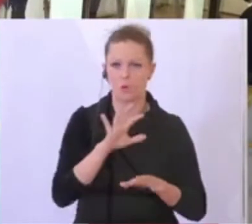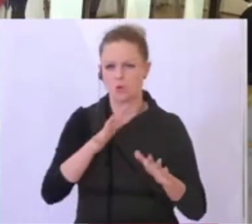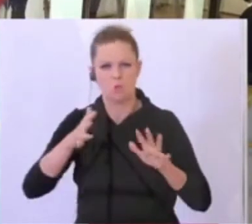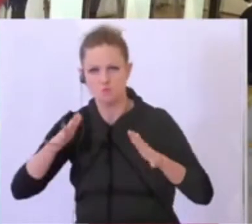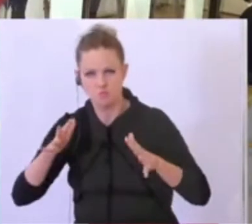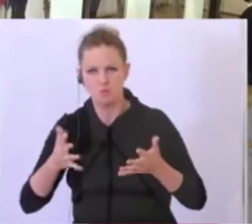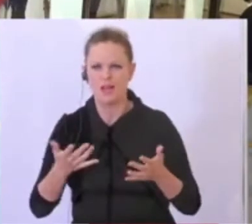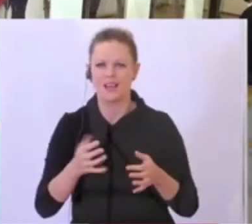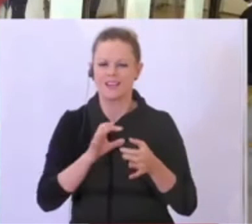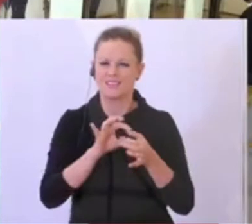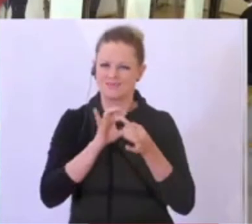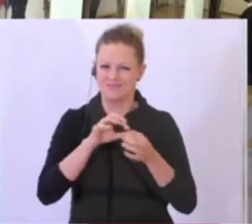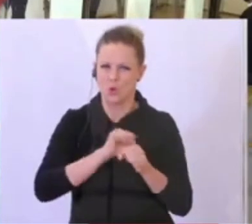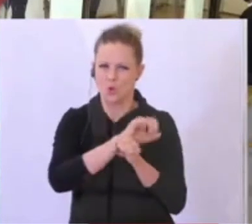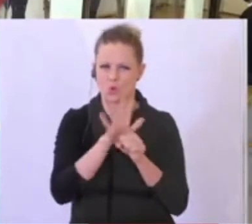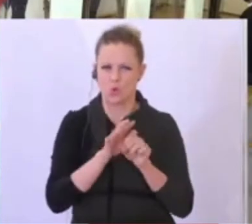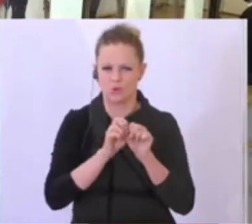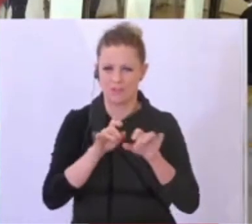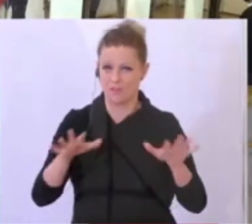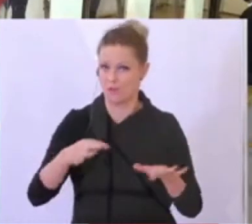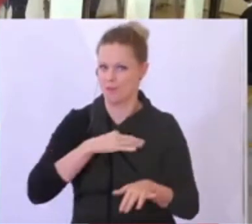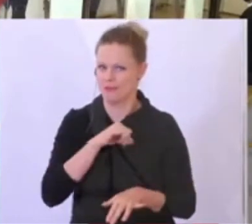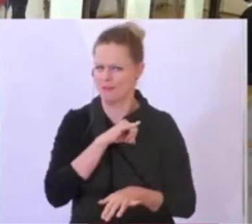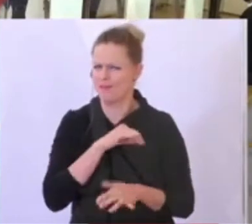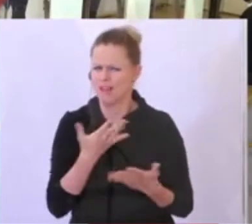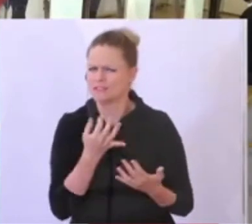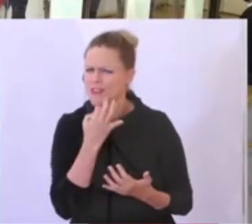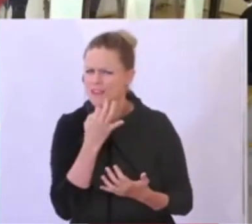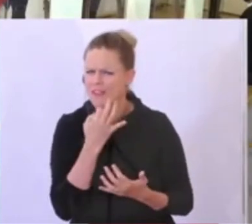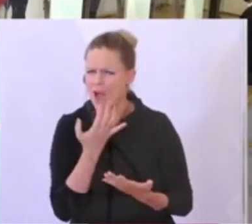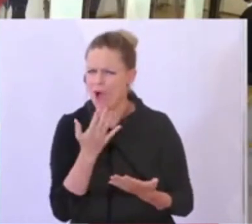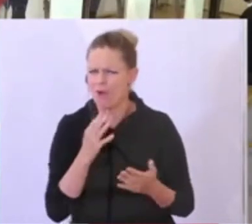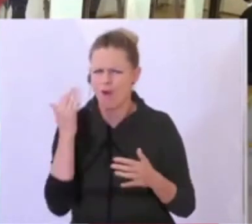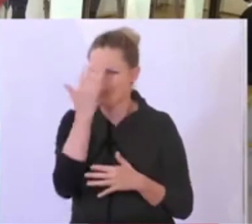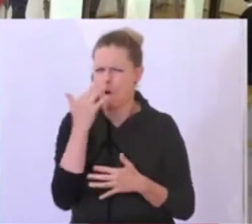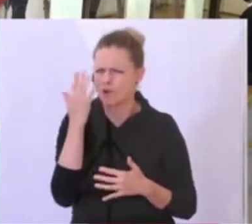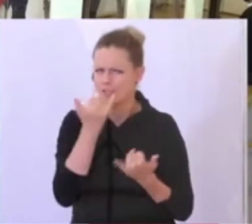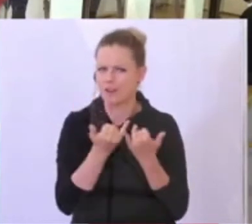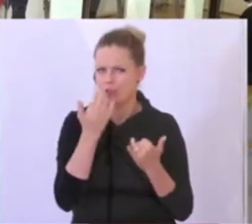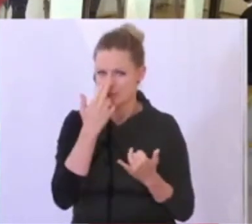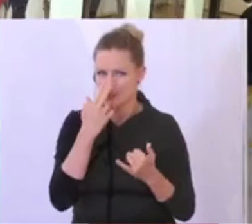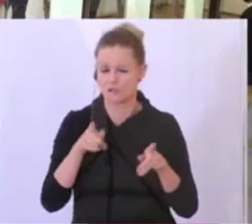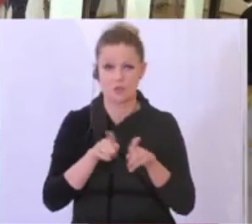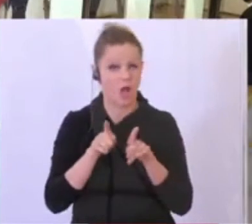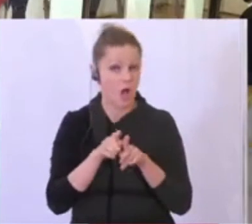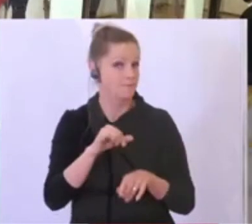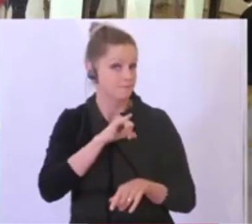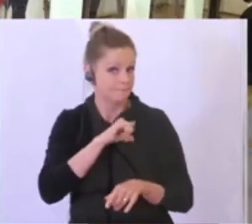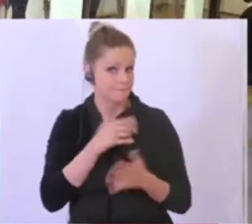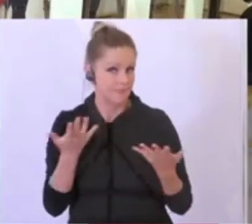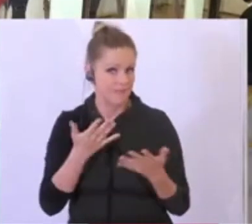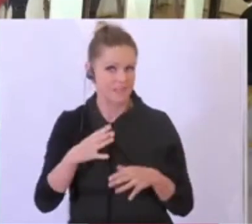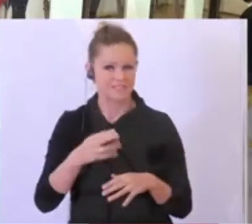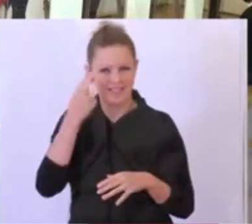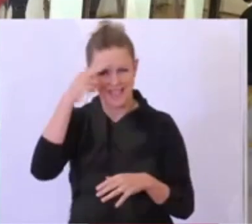Coronavirus oder nicht. Da würde mich interessieren, was Sie da genau für Vorstellungen haben. Und mich würde natürlich auch interessieren, was der